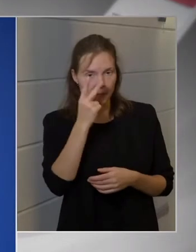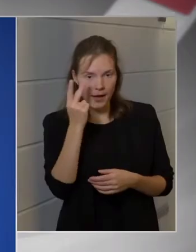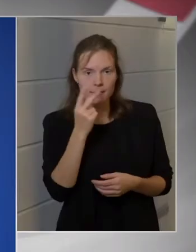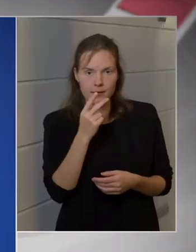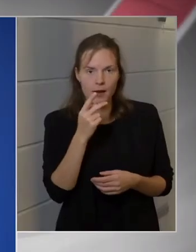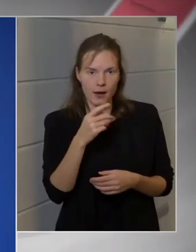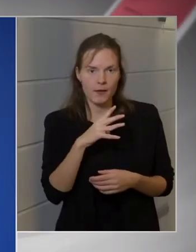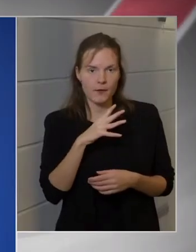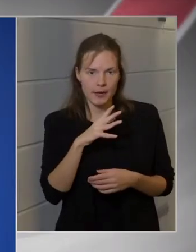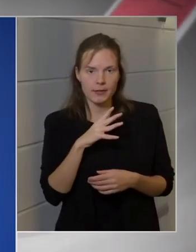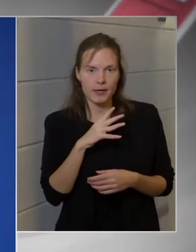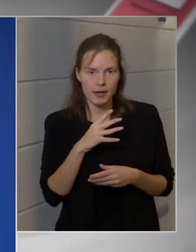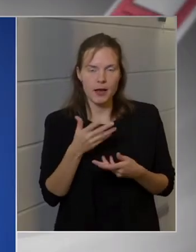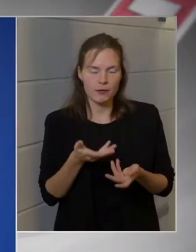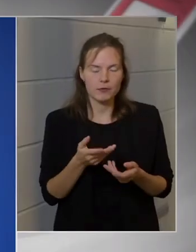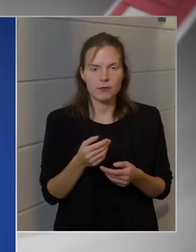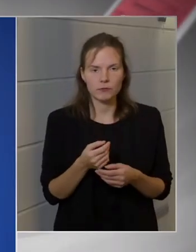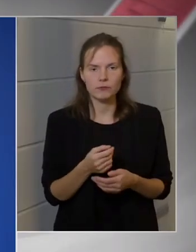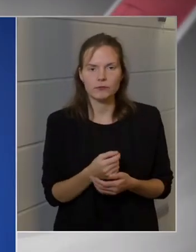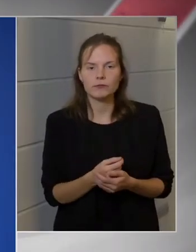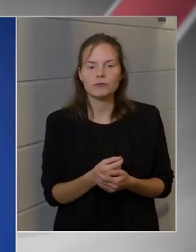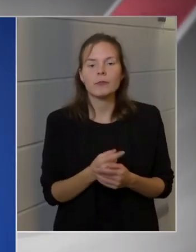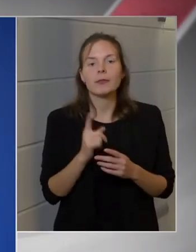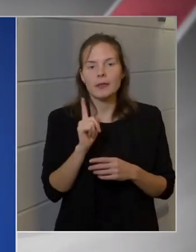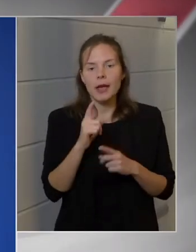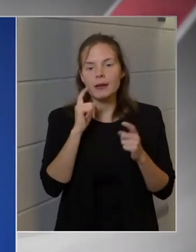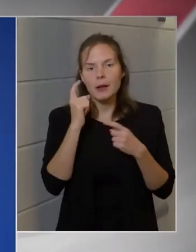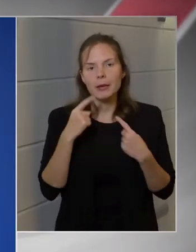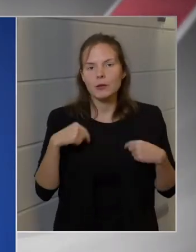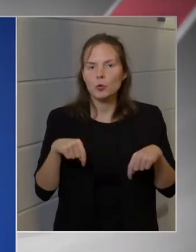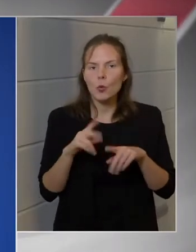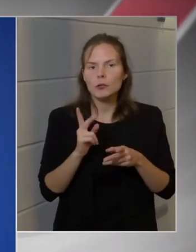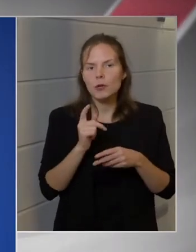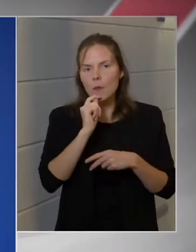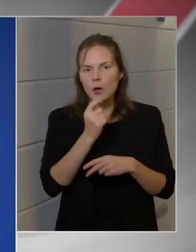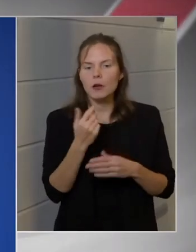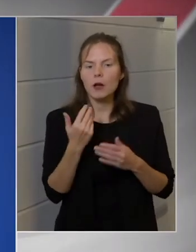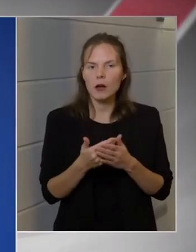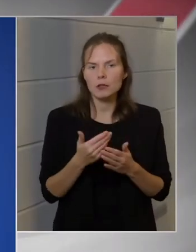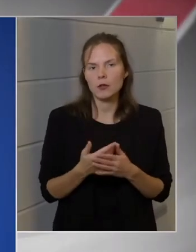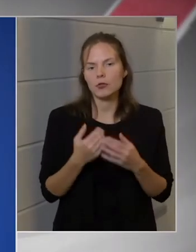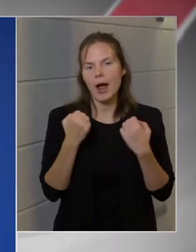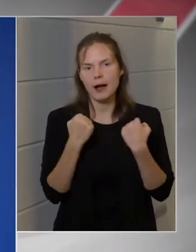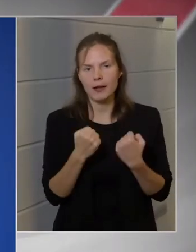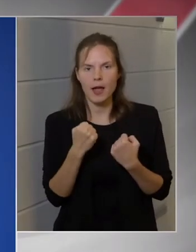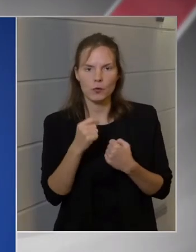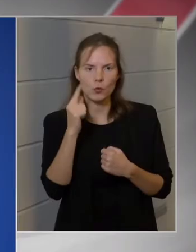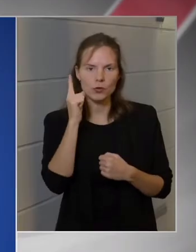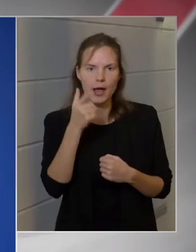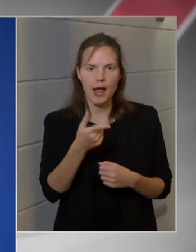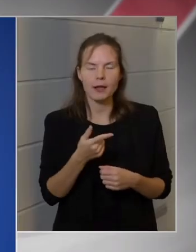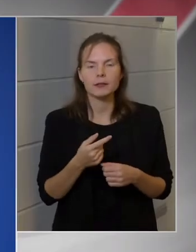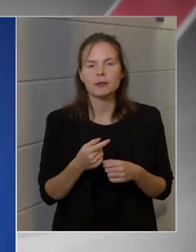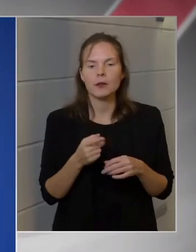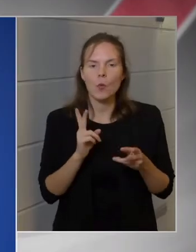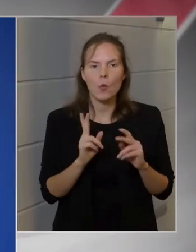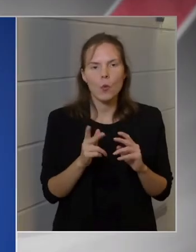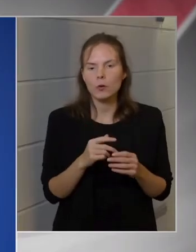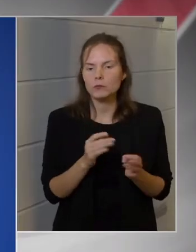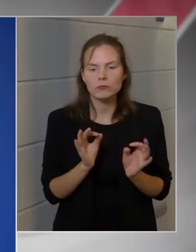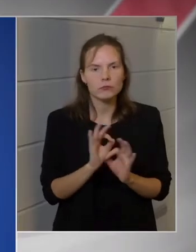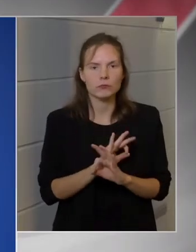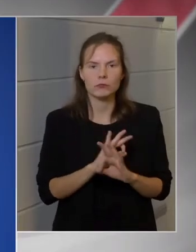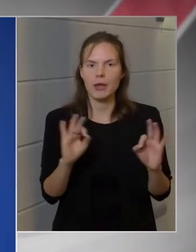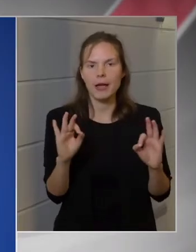Természetesen beszélyezteti, de azt reméljük, hogy a magyar gazdaság kellene erős lesz ahhoz, hogy a lehető